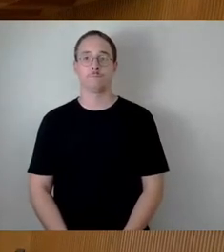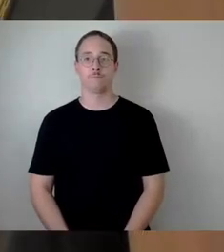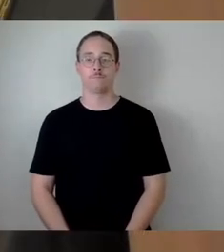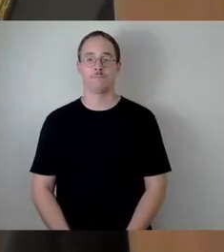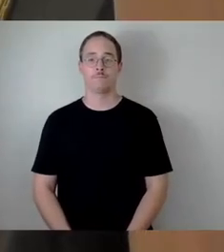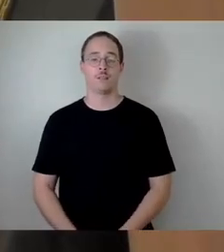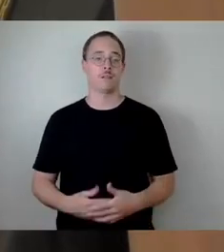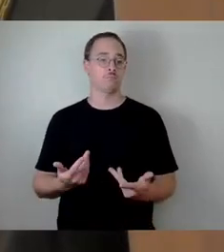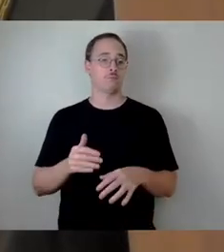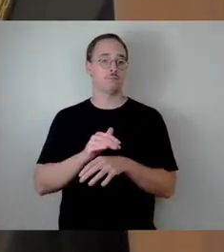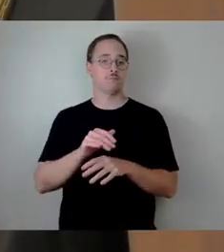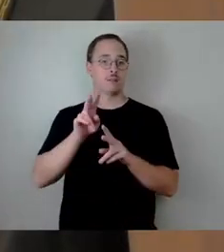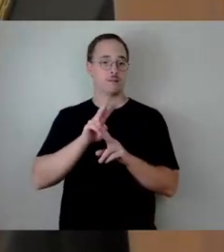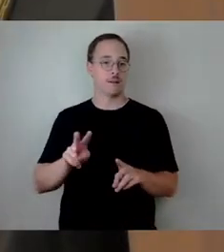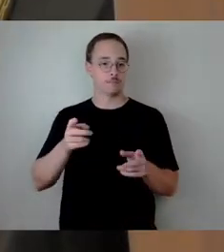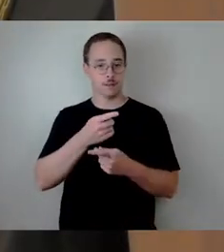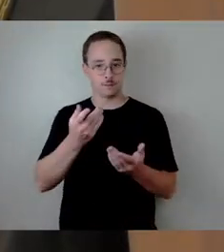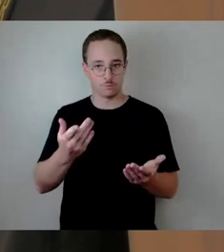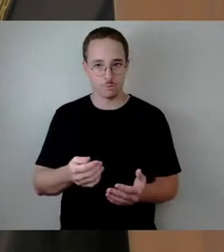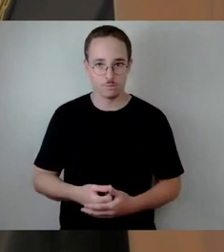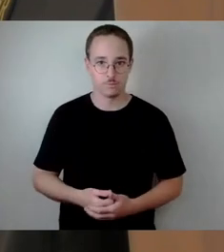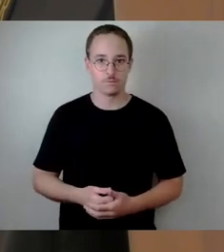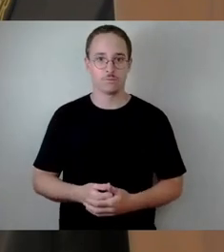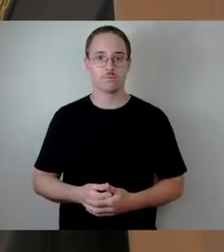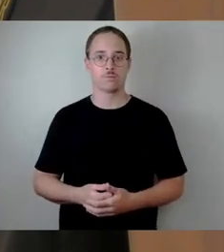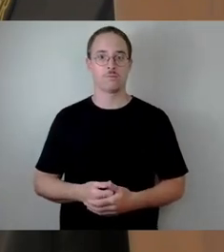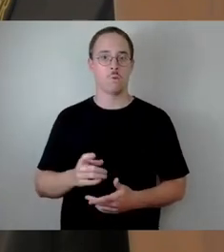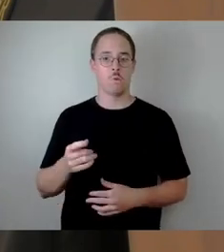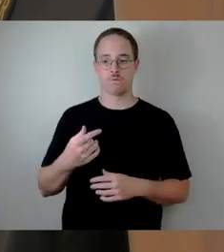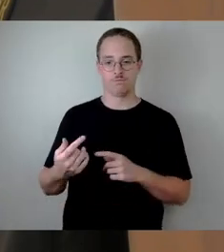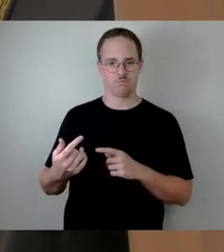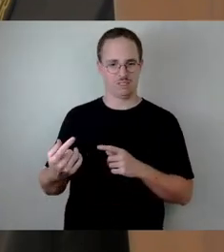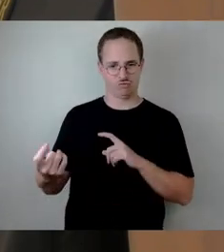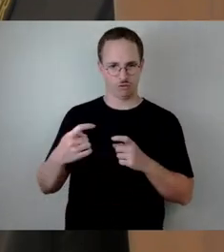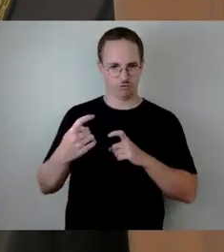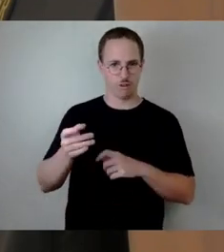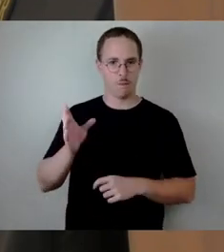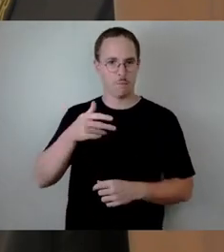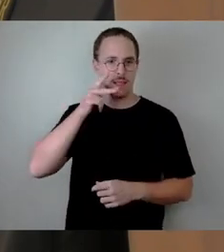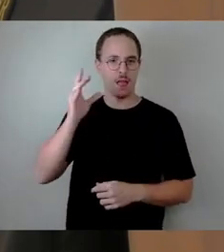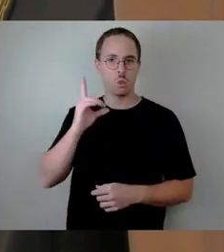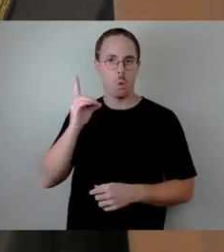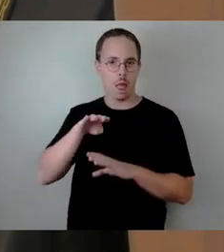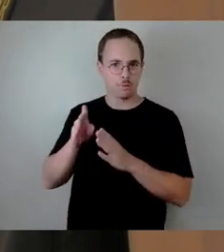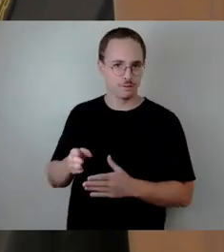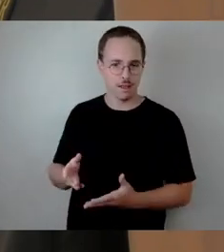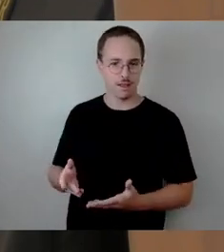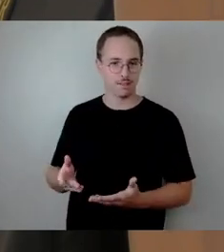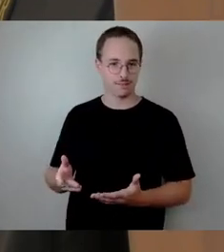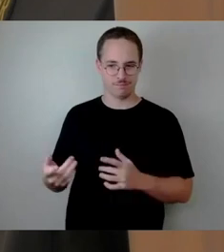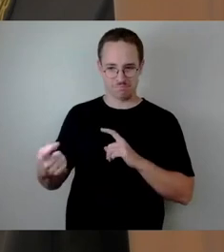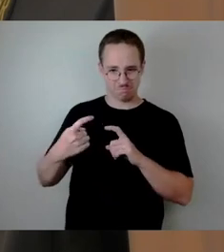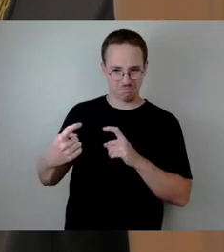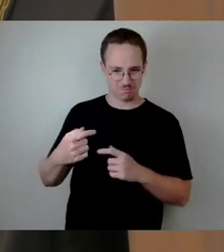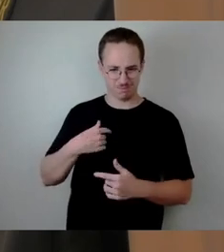vielleicht Vorbemerkung der Dissens besteht weniger zwischen Herrn Thonhauser und mir, sondern zwischen dem auch von uns beiden gewünschten Ergebnis und den